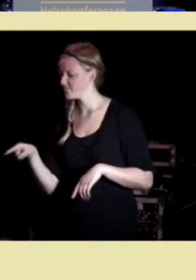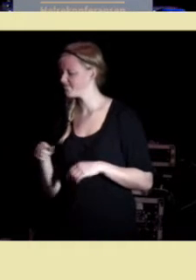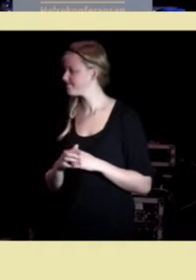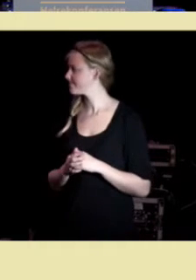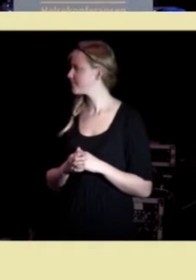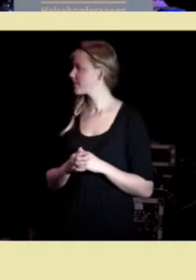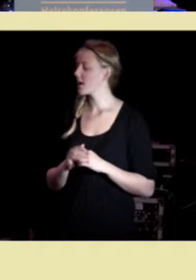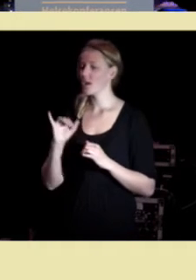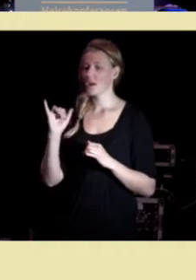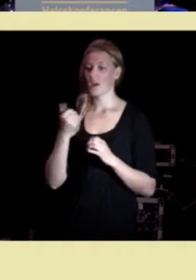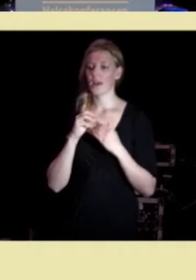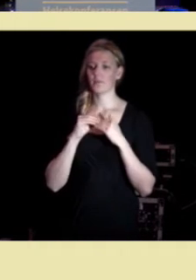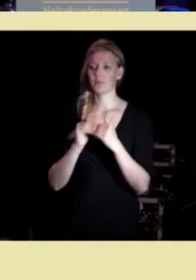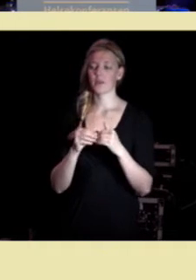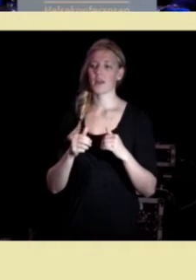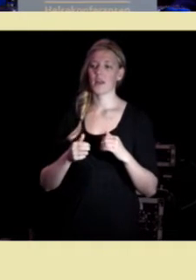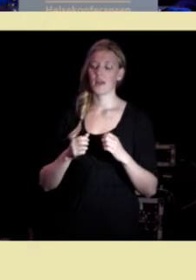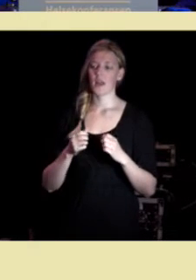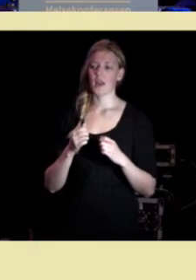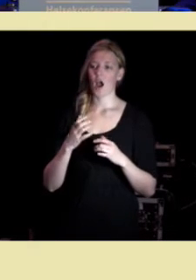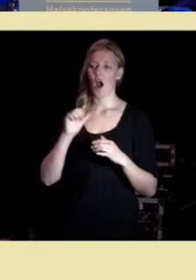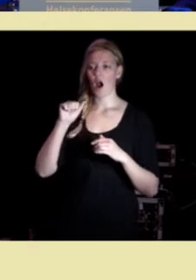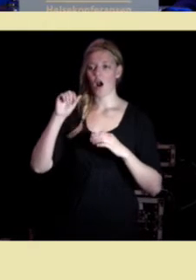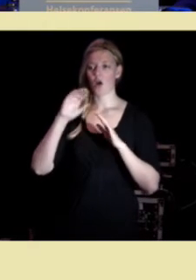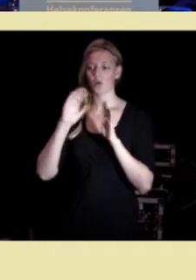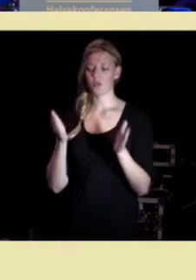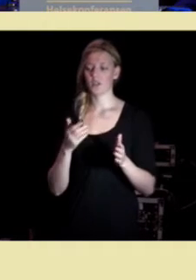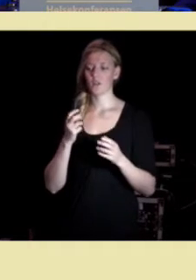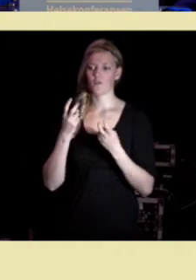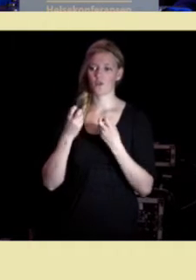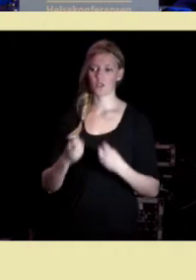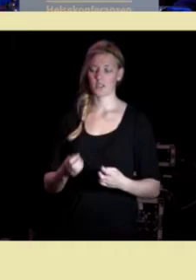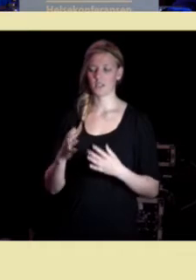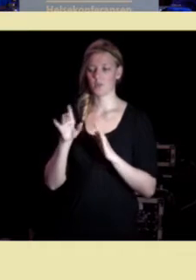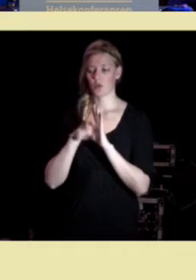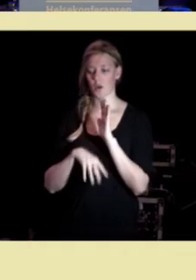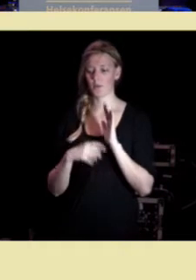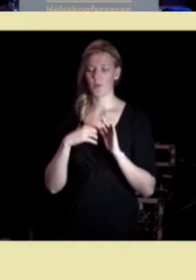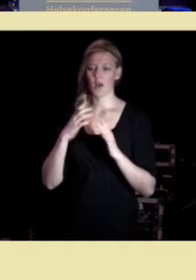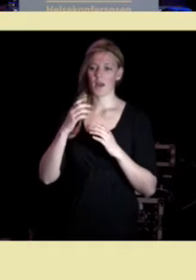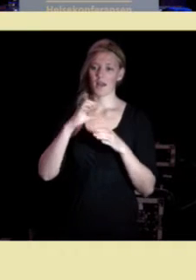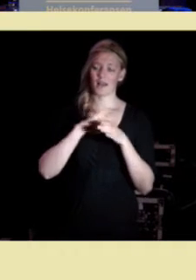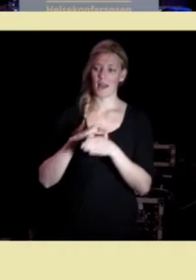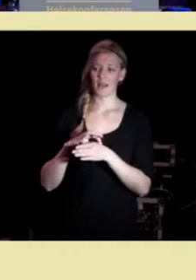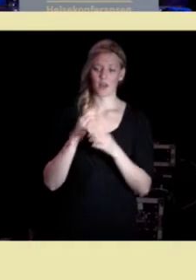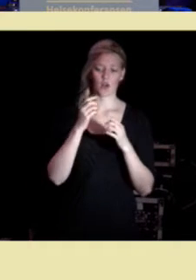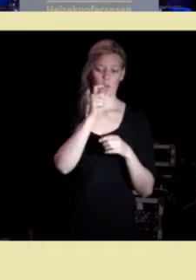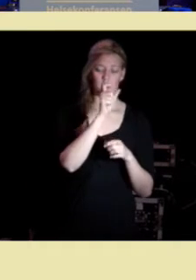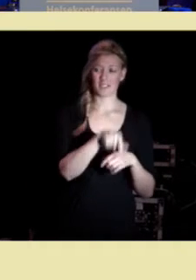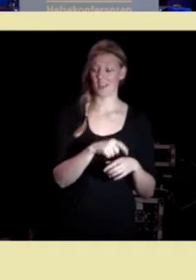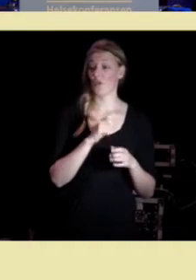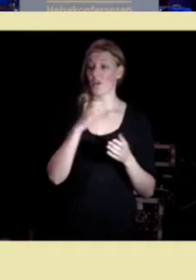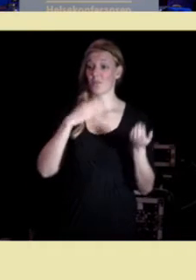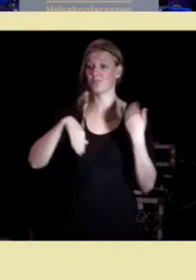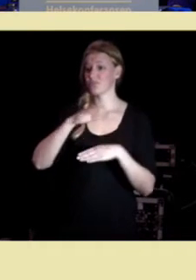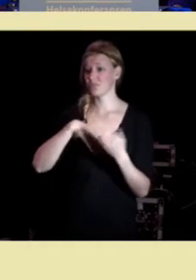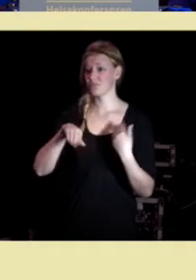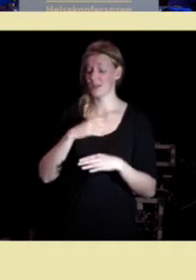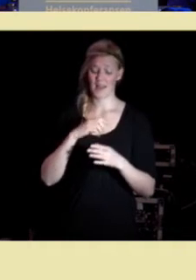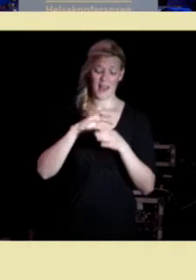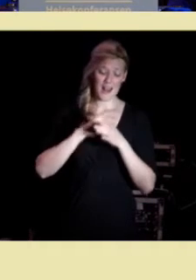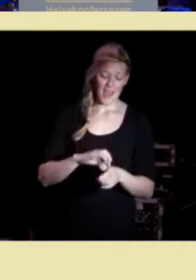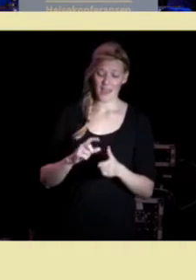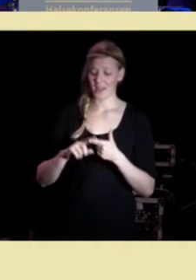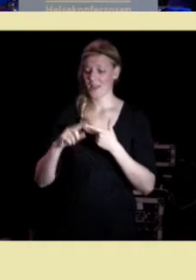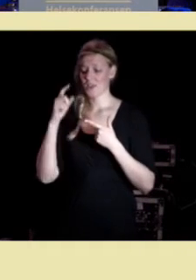Ok, jeg leder altså et forskningsmiljø på AUS, der vi studerer kommunikasjon mellom leger og pasienter, vi er en ganske blandet gjeng. Det er noen leger, det er en psykolog,